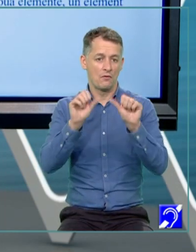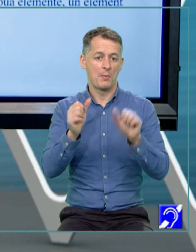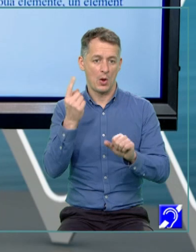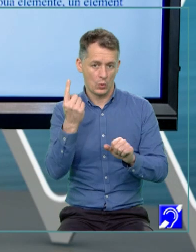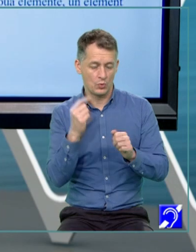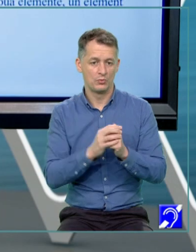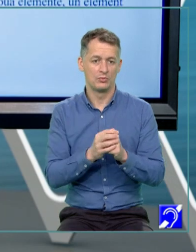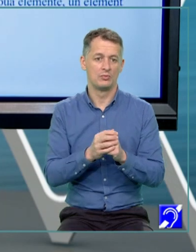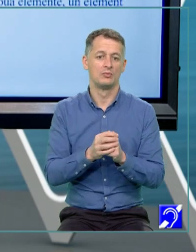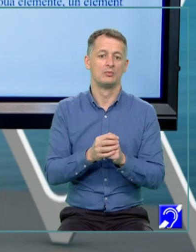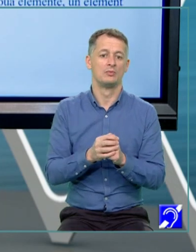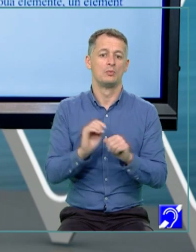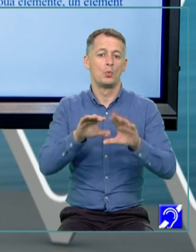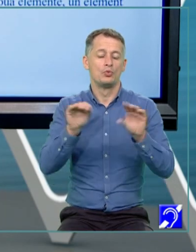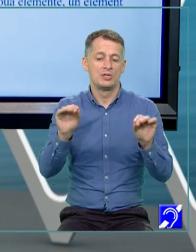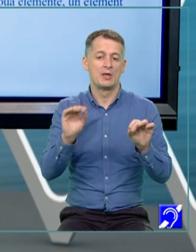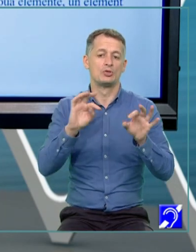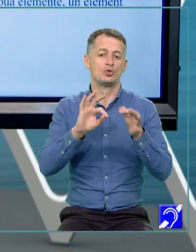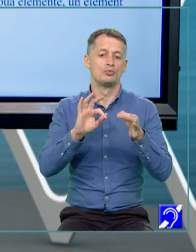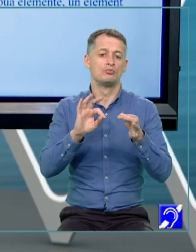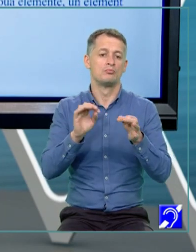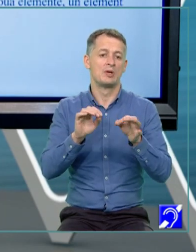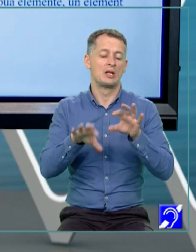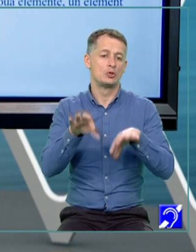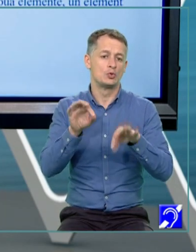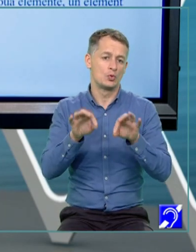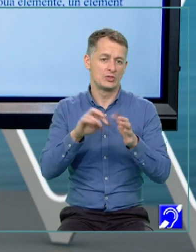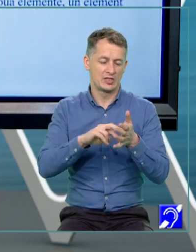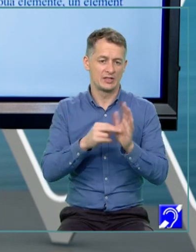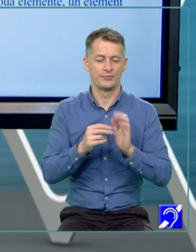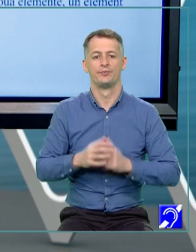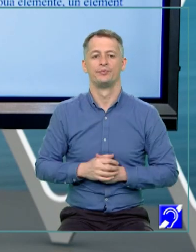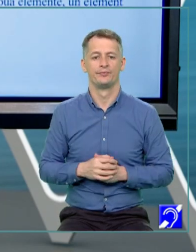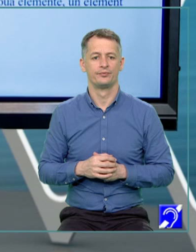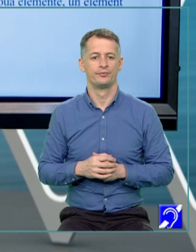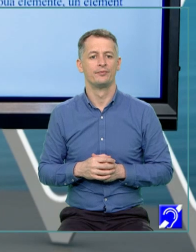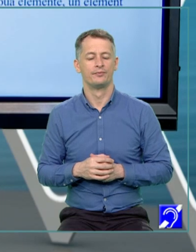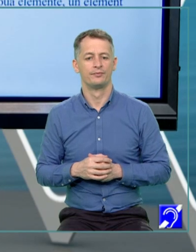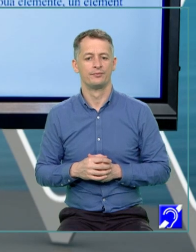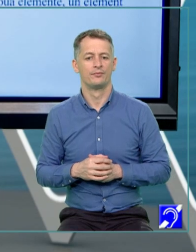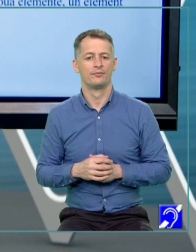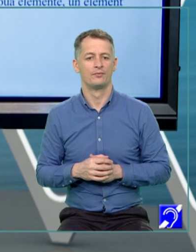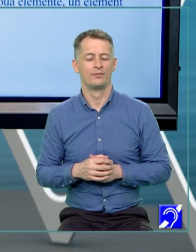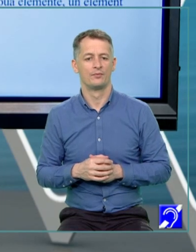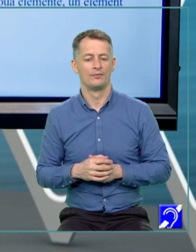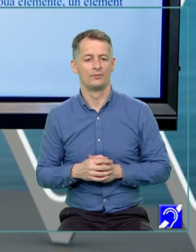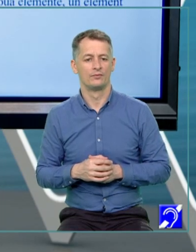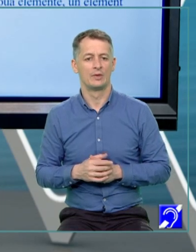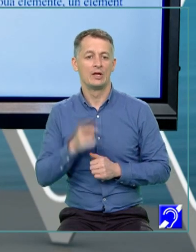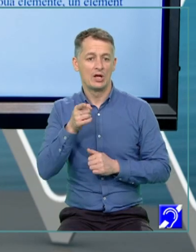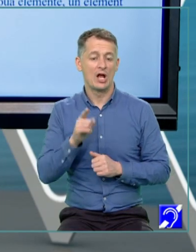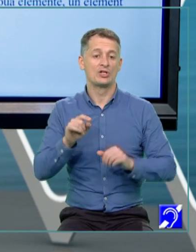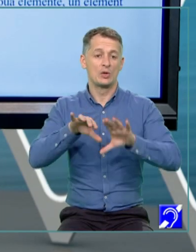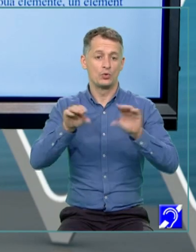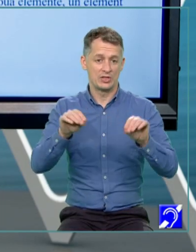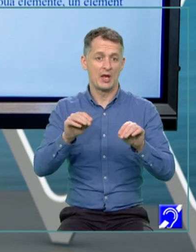mulțimii soluțiilor. Mulțimea soluțiilor pe care vom vedea o notăm cu S mare. În general, această mulțime a